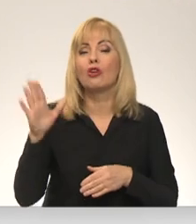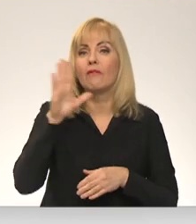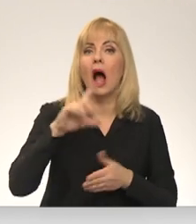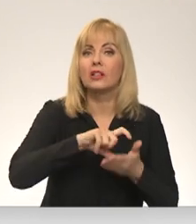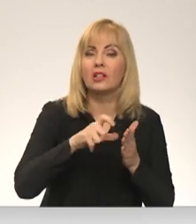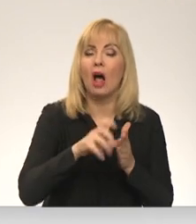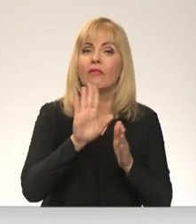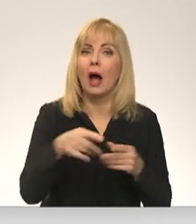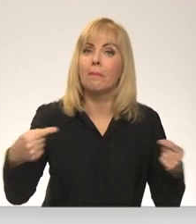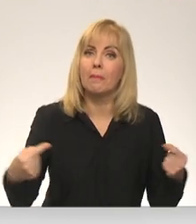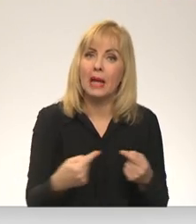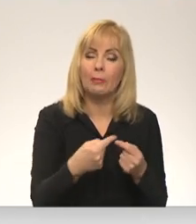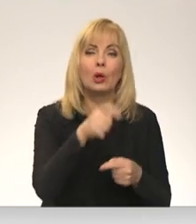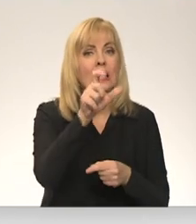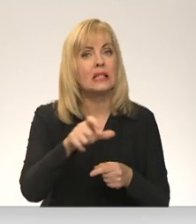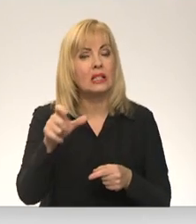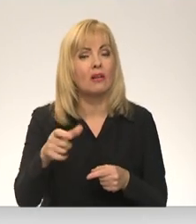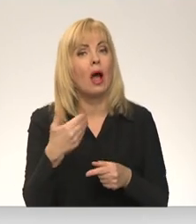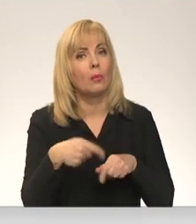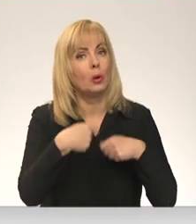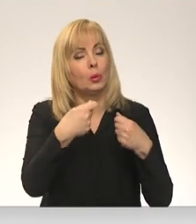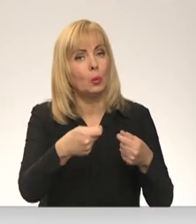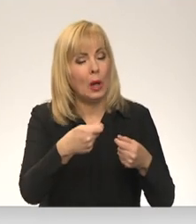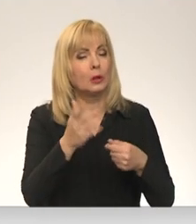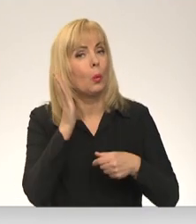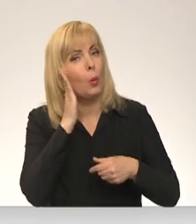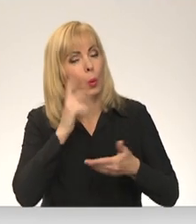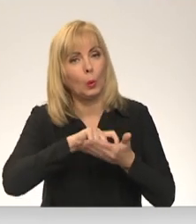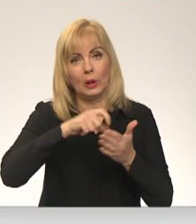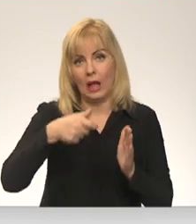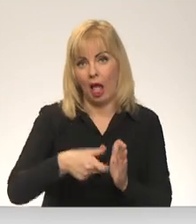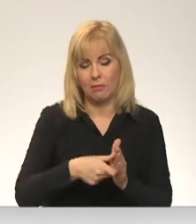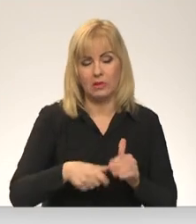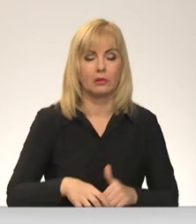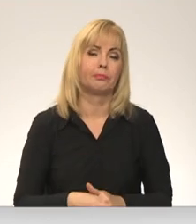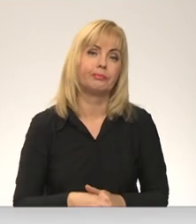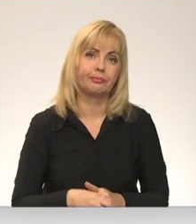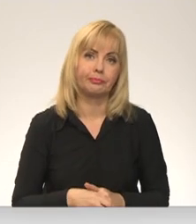piemērot cilvēku izmitināšanai. Dzirds Zvirbulis, Ingus Graudiņš, Latvijas televīzija.